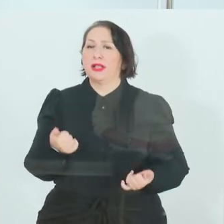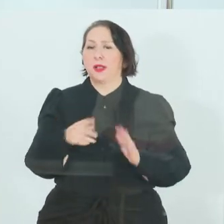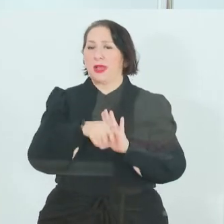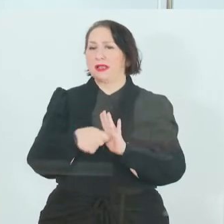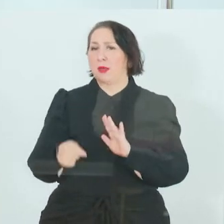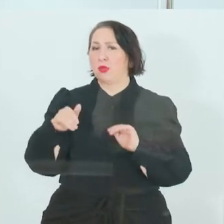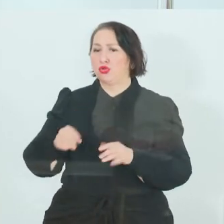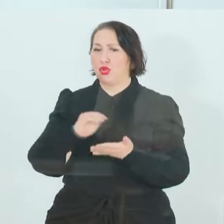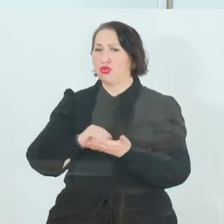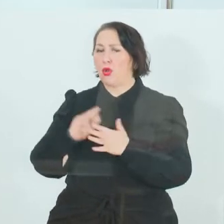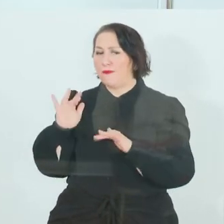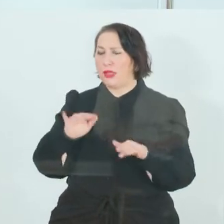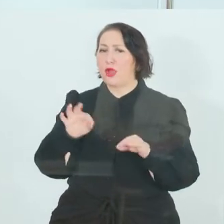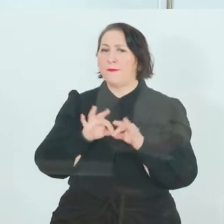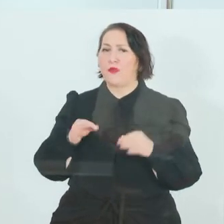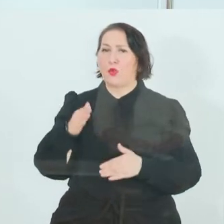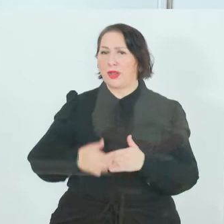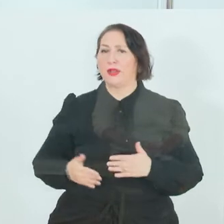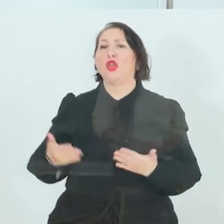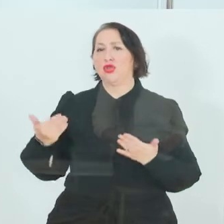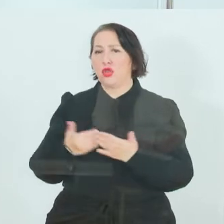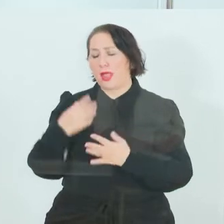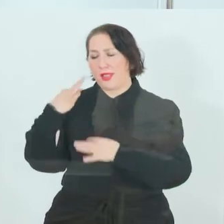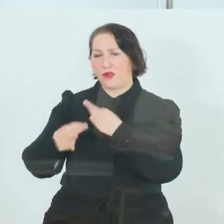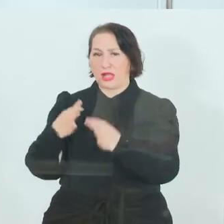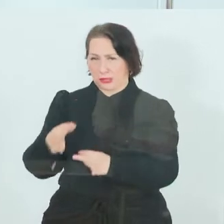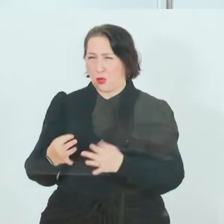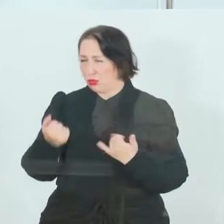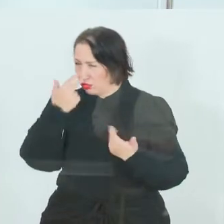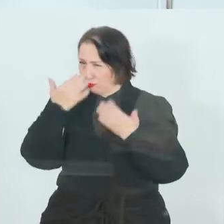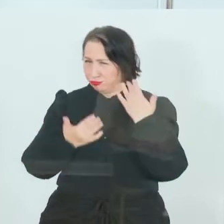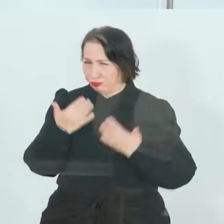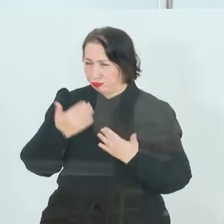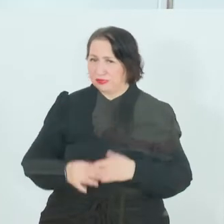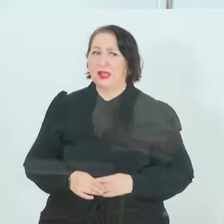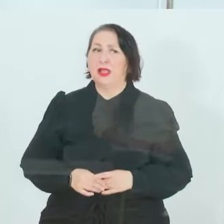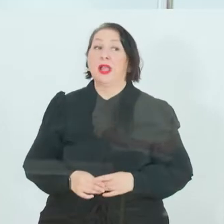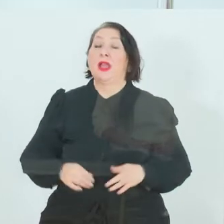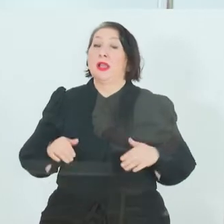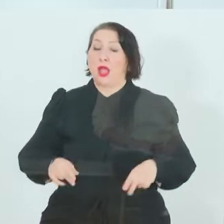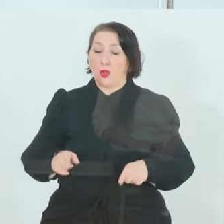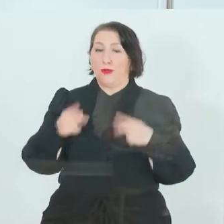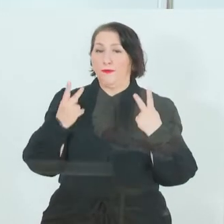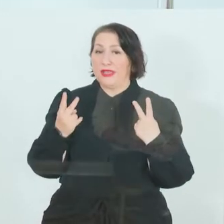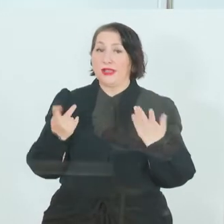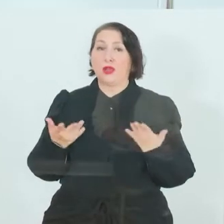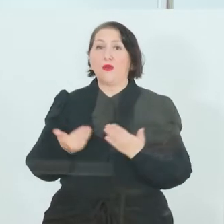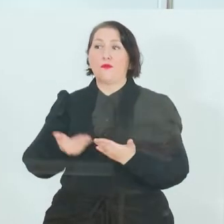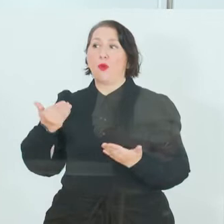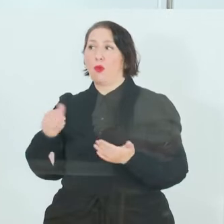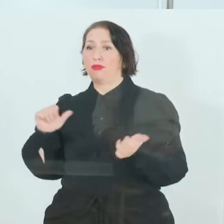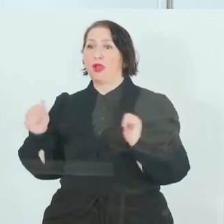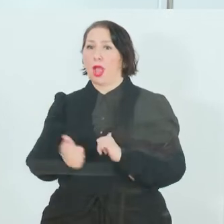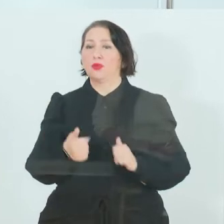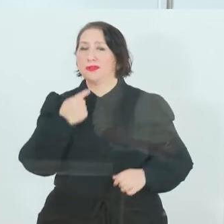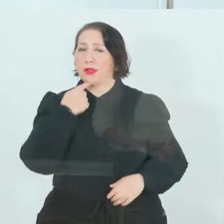und dass wir am Wochenende neu evaluieren. Es ist da wesentlich, dass wir keine Vorhersagen treffen, sondern